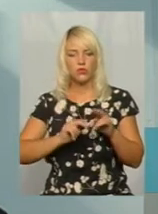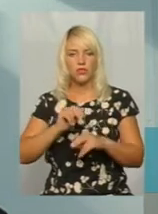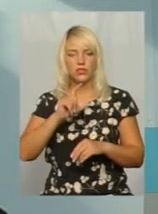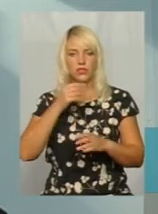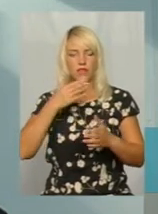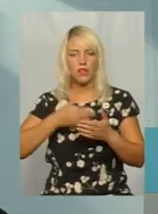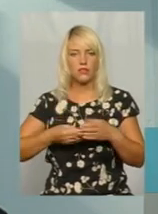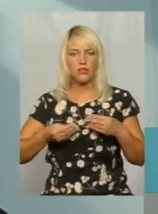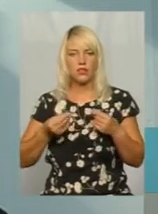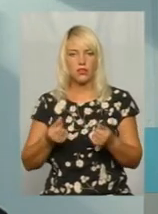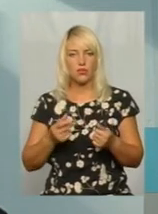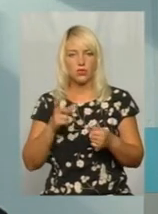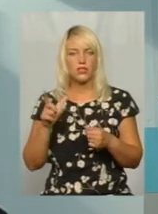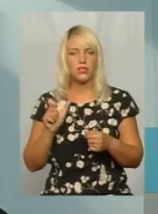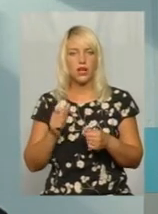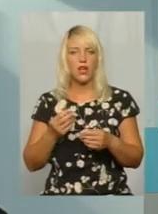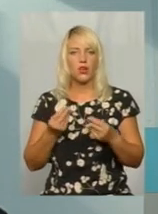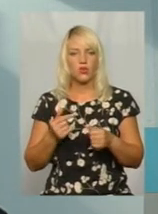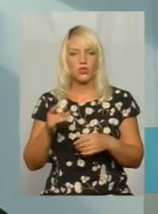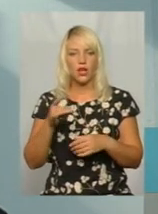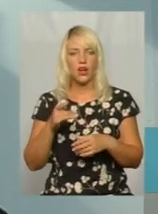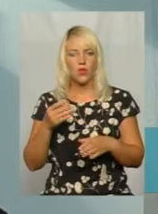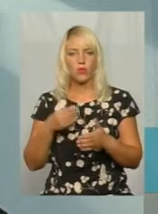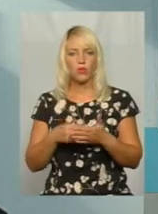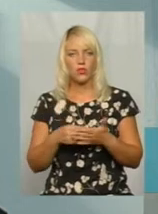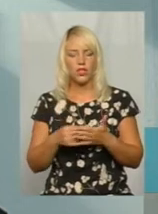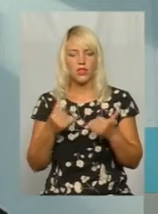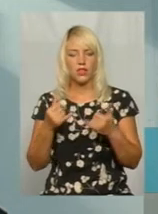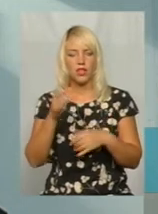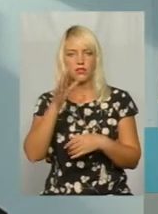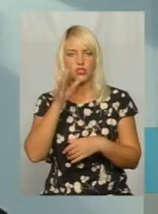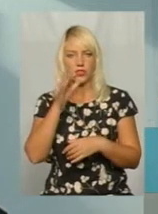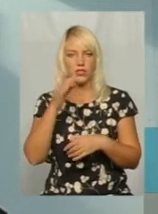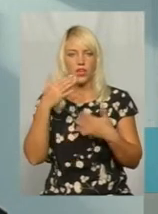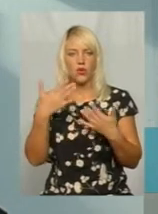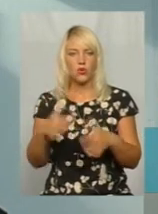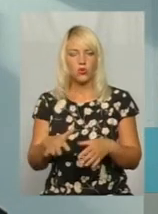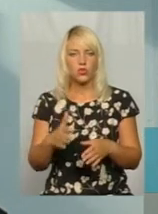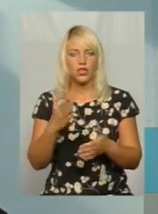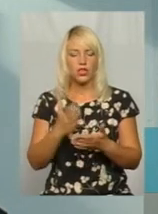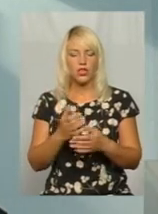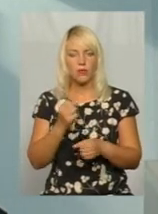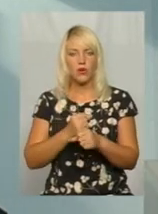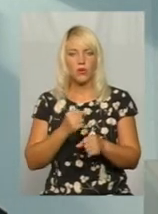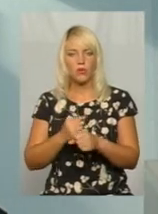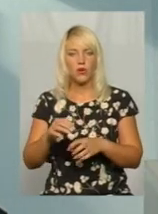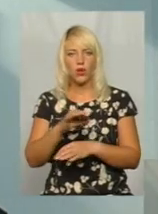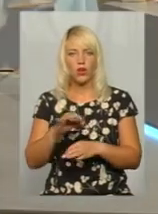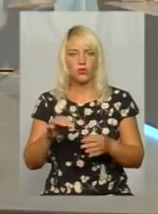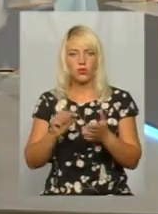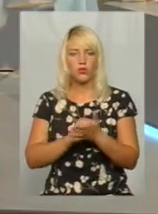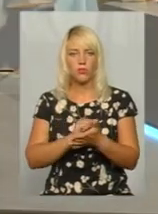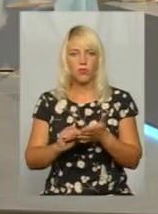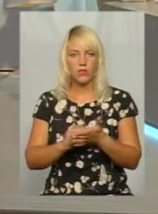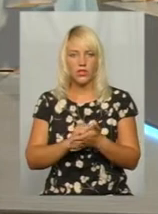власний кошт, за кошти районного бюджету. На даний час вже йде про розробка проектної документації Тефіпільської